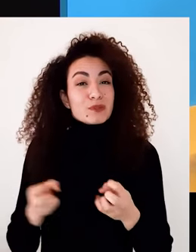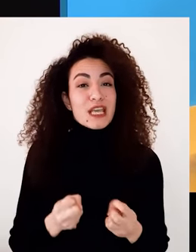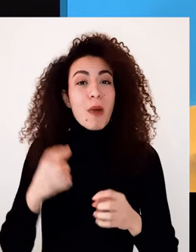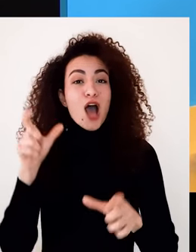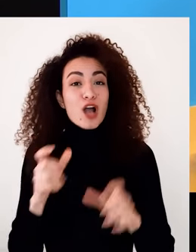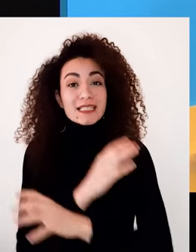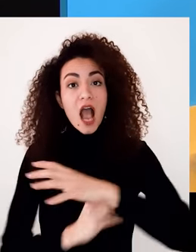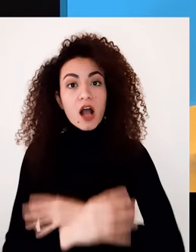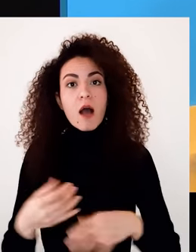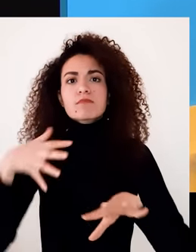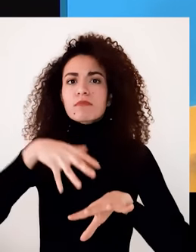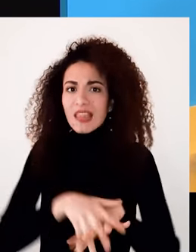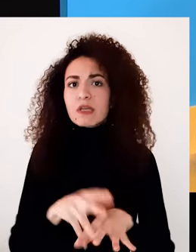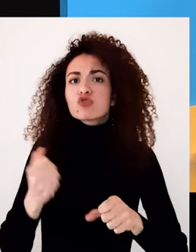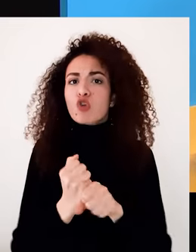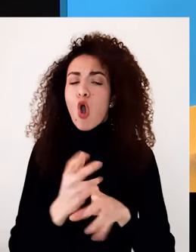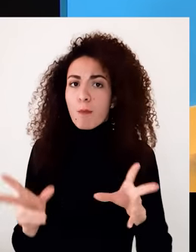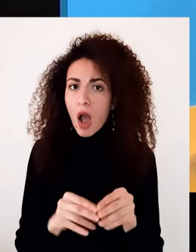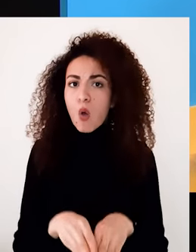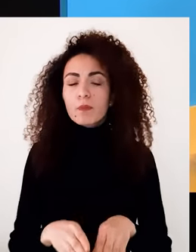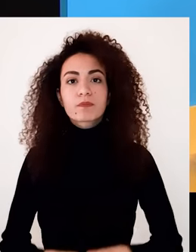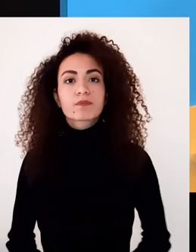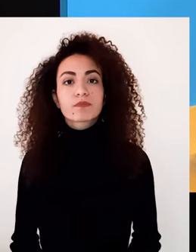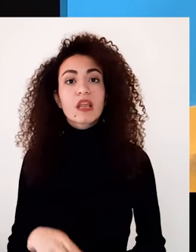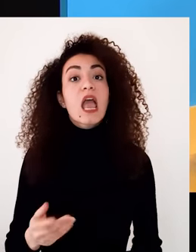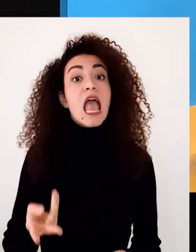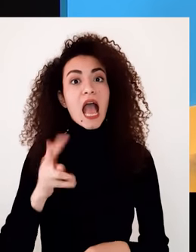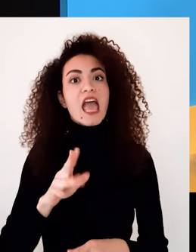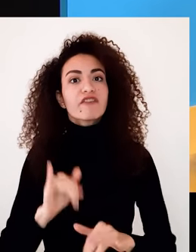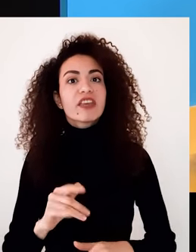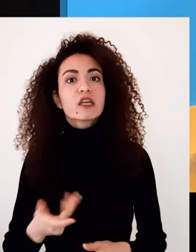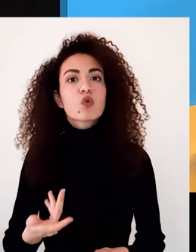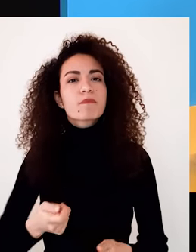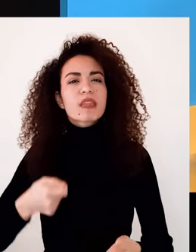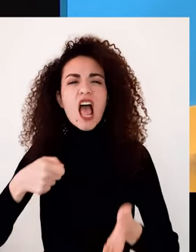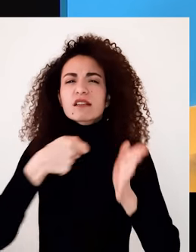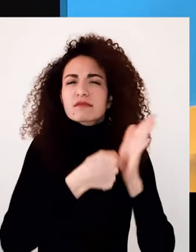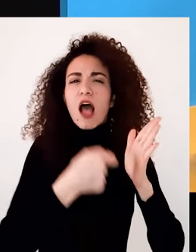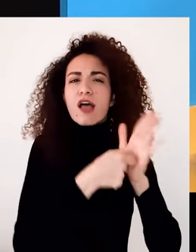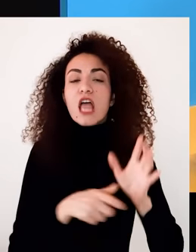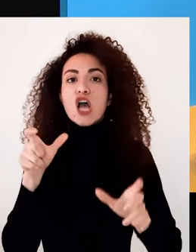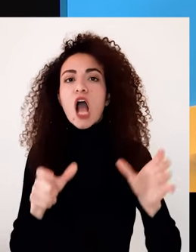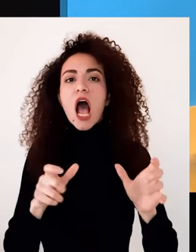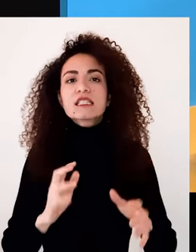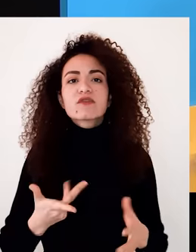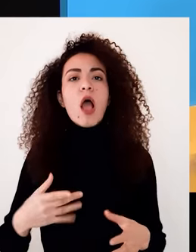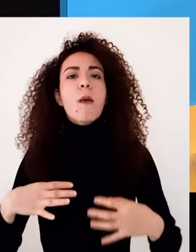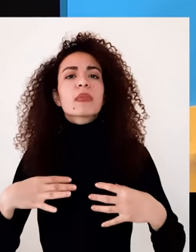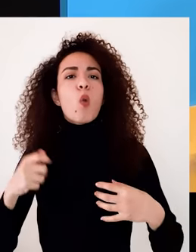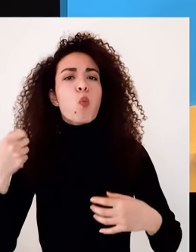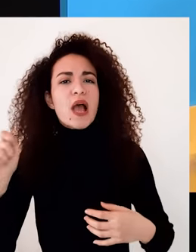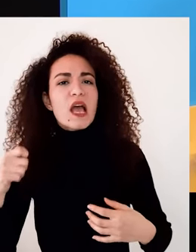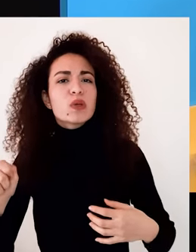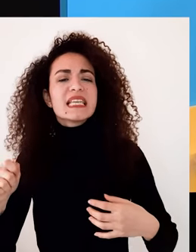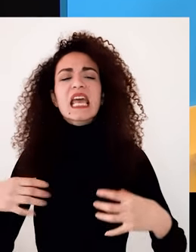الضغط على أصحاب القرار من أجل التأكد من قرارهم لقوانين دامجة تشمل أشخاص ضويل إعاقة ممكن يتم هالشي من خلال